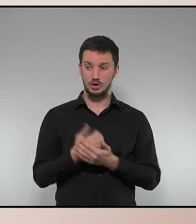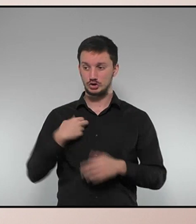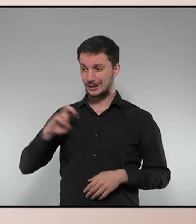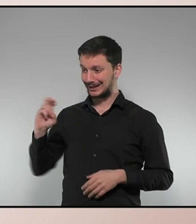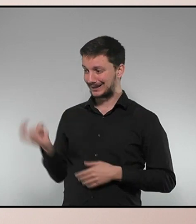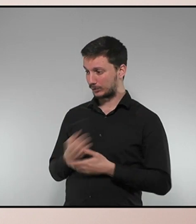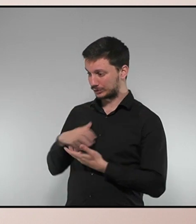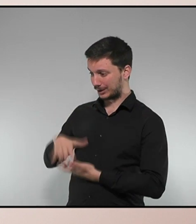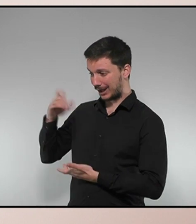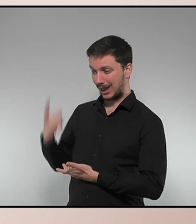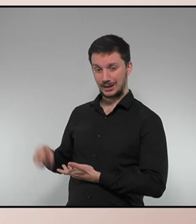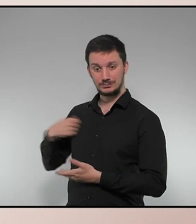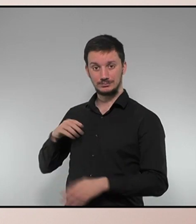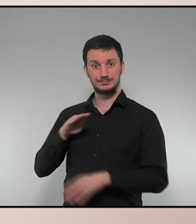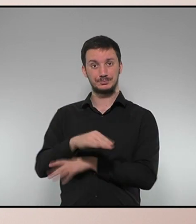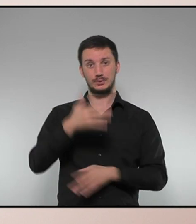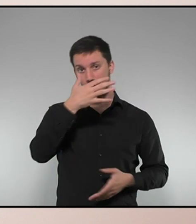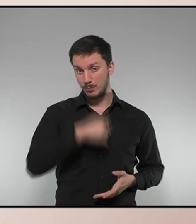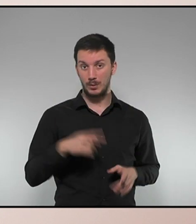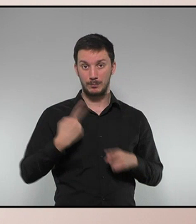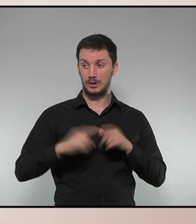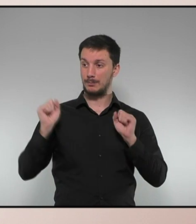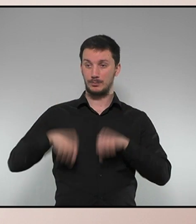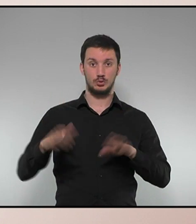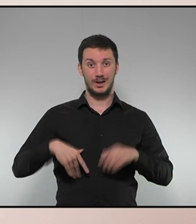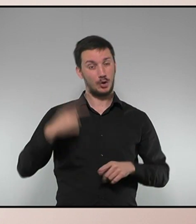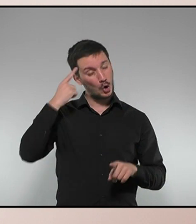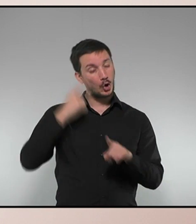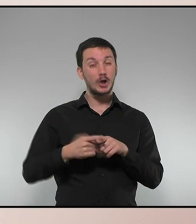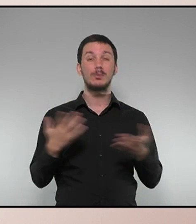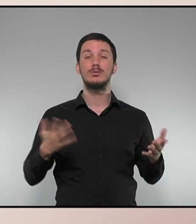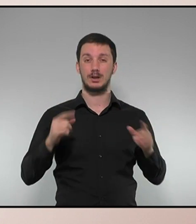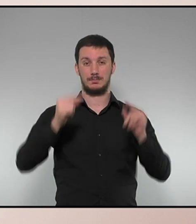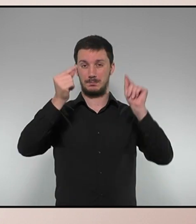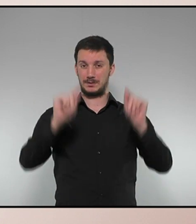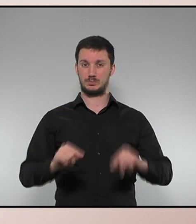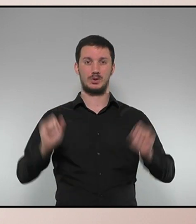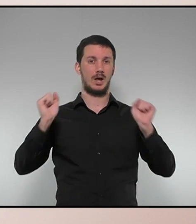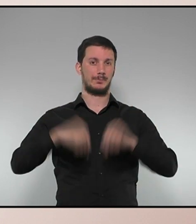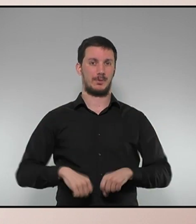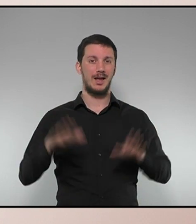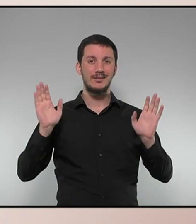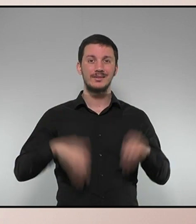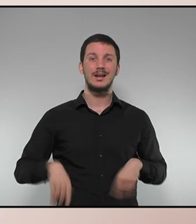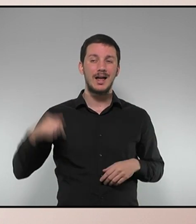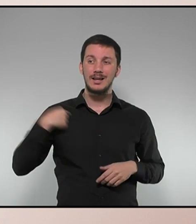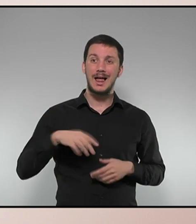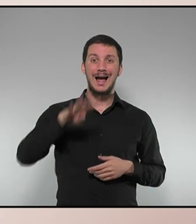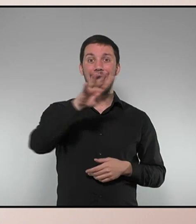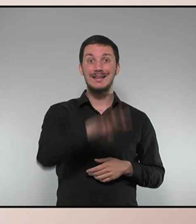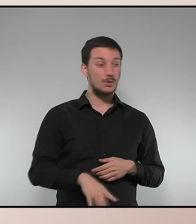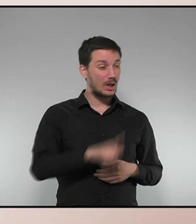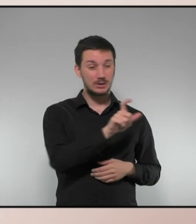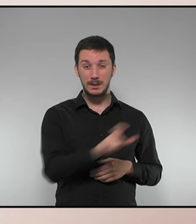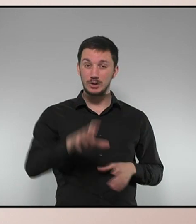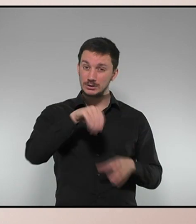es puguin aplicar i per tant l'objectiu evidentment és aprovar pressupostos però sobretot servir a la ciutadania de Catalunya i per tant tingui per ben